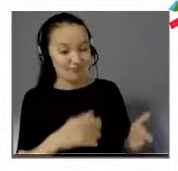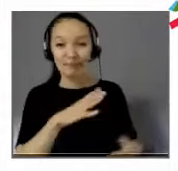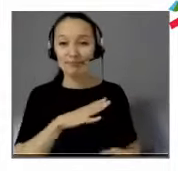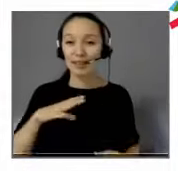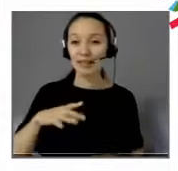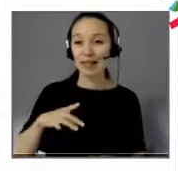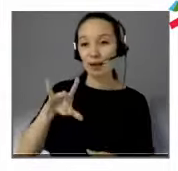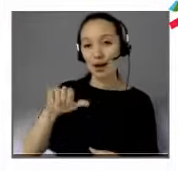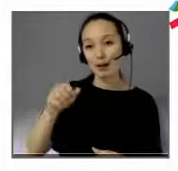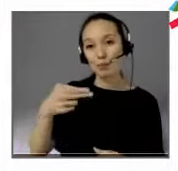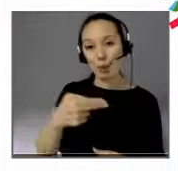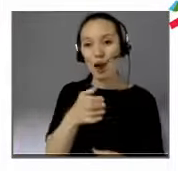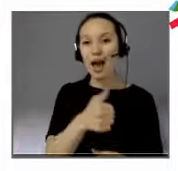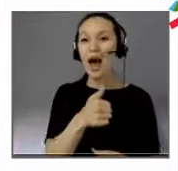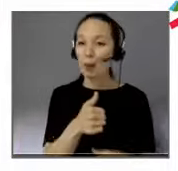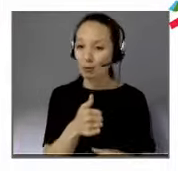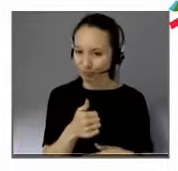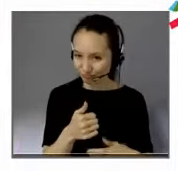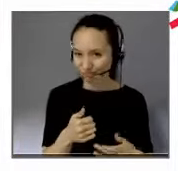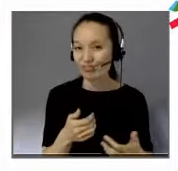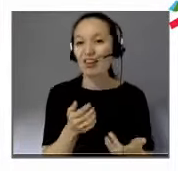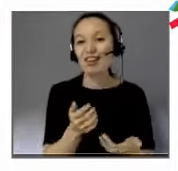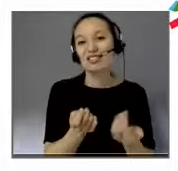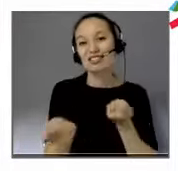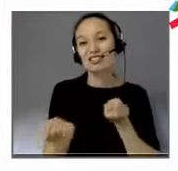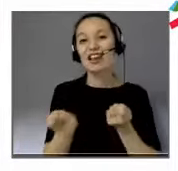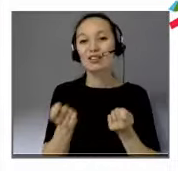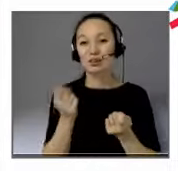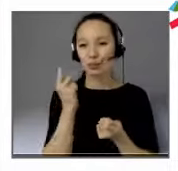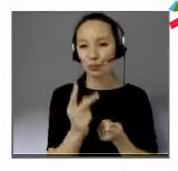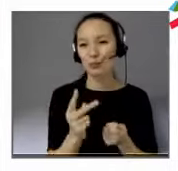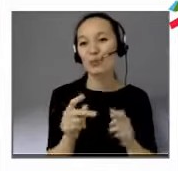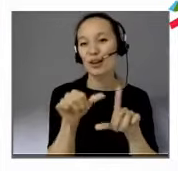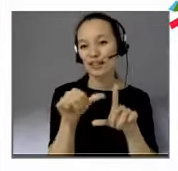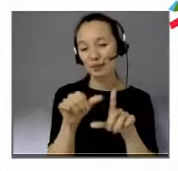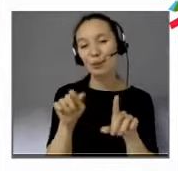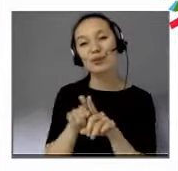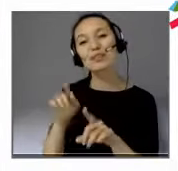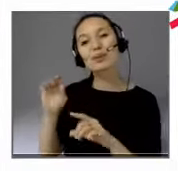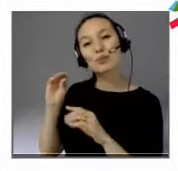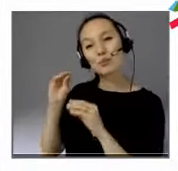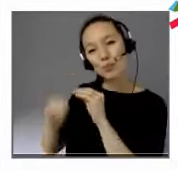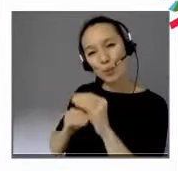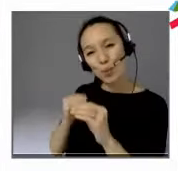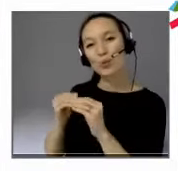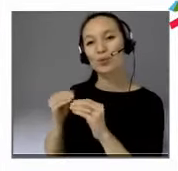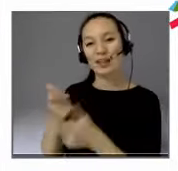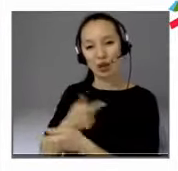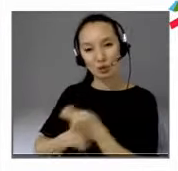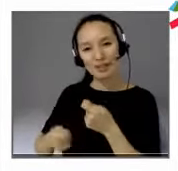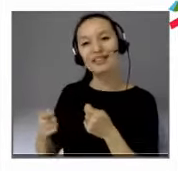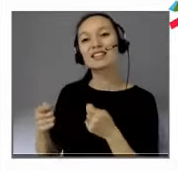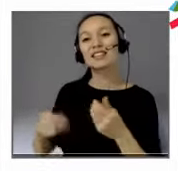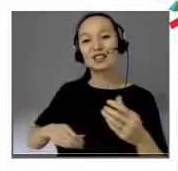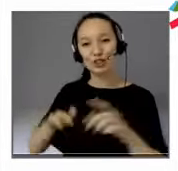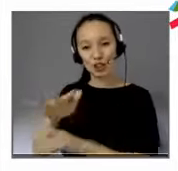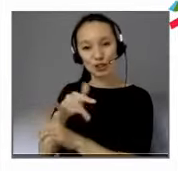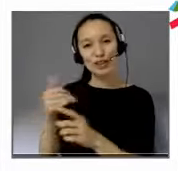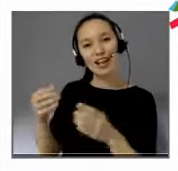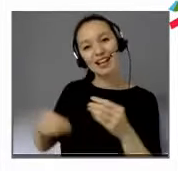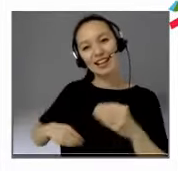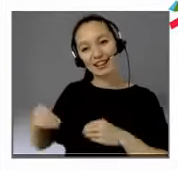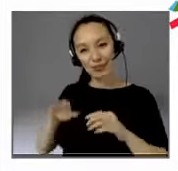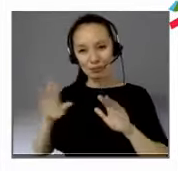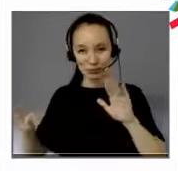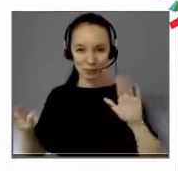Hugues Defoy qui est directeur de la mobilisation du monde économique et social. On dit aussi directeur du monde. C'est ça, c'est ce qu'on a l'habitude de dire au comité scientifique